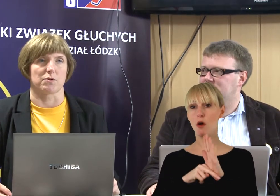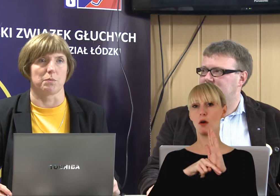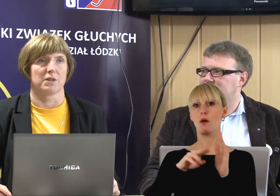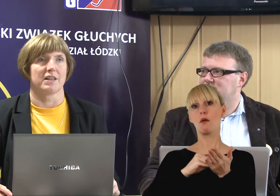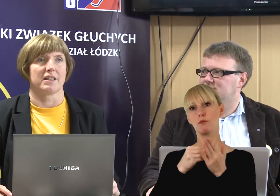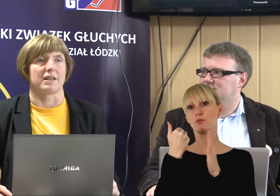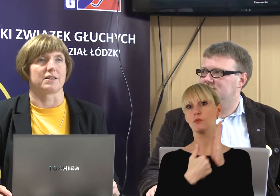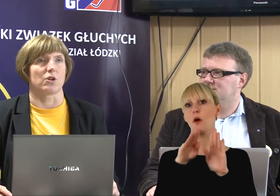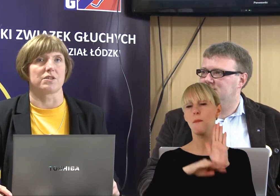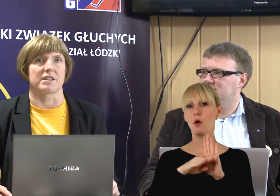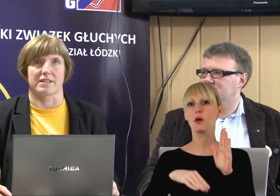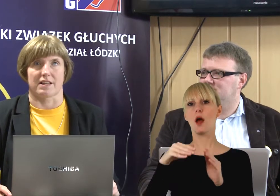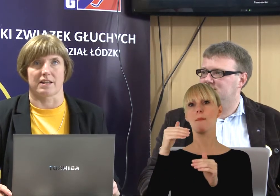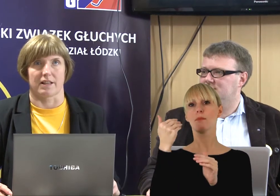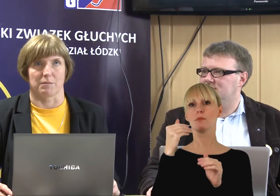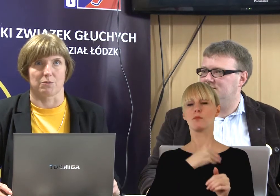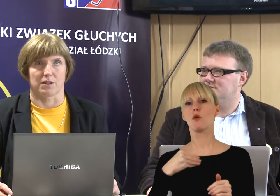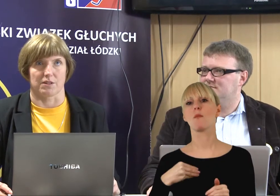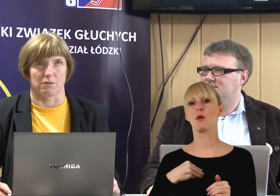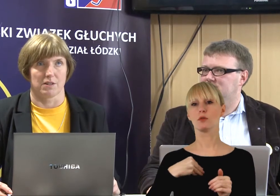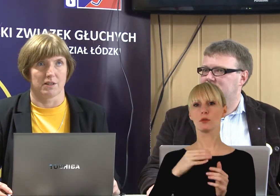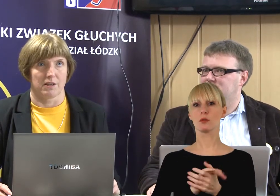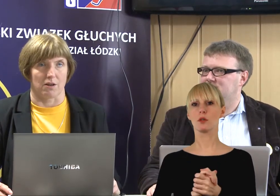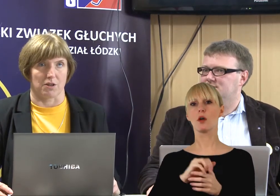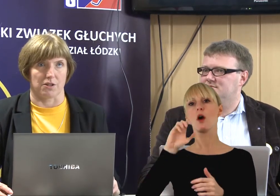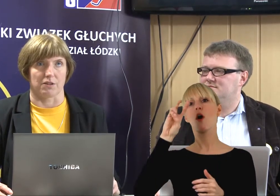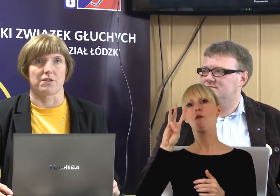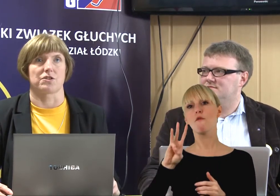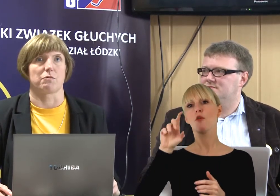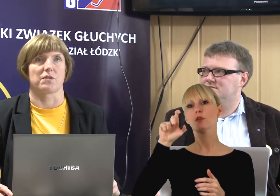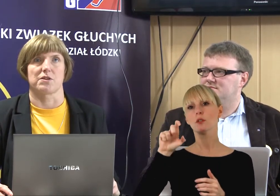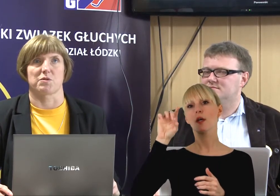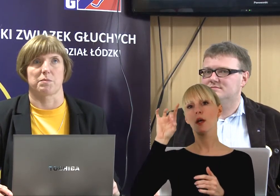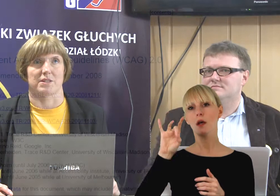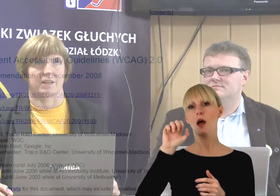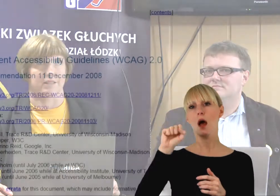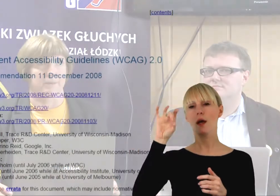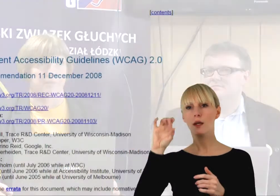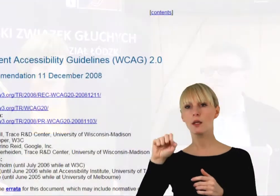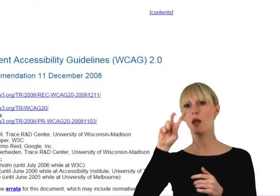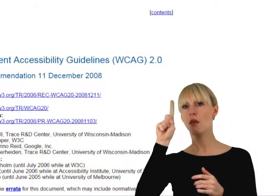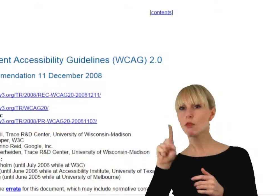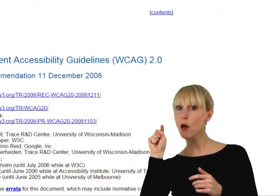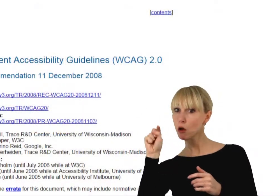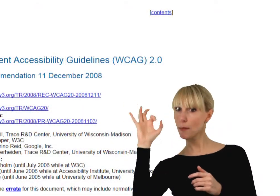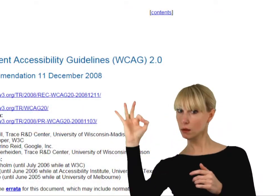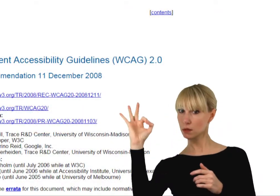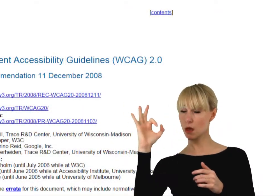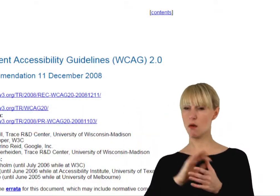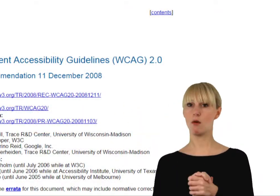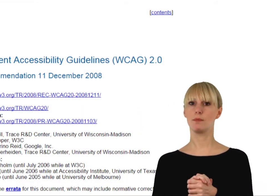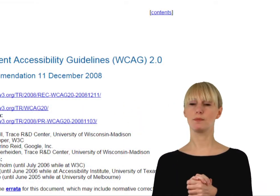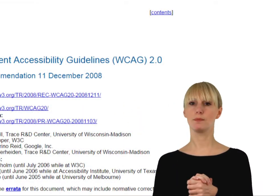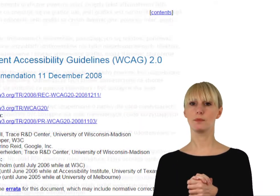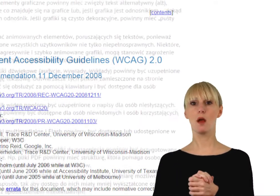je w sposób zgodny ze standardami, które są określone zresztą w polskich przepisach, w łódzanie